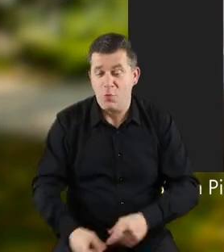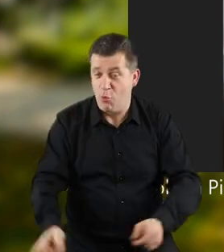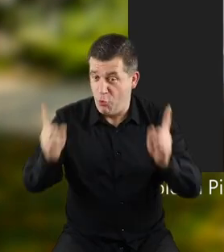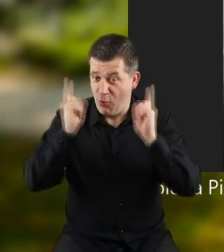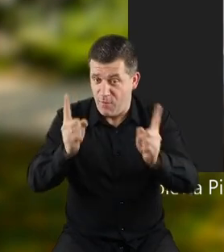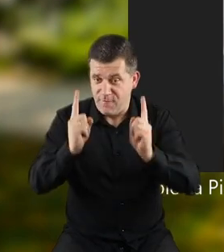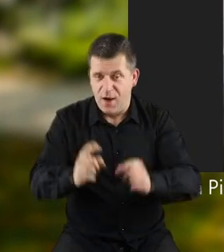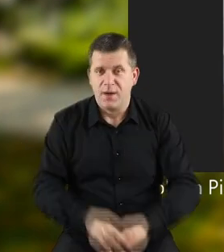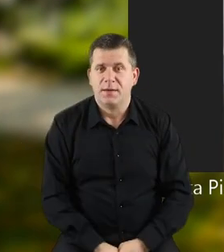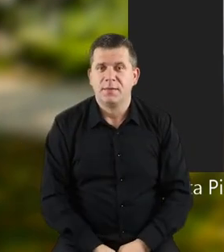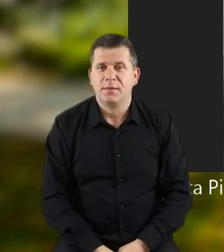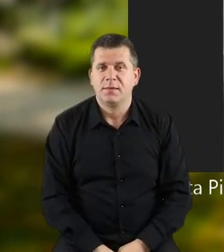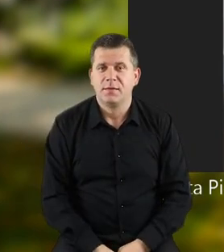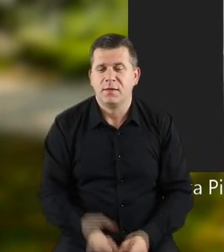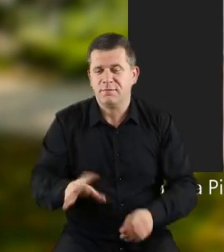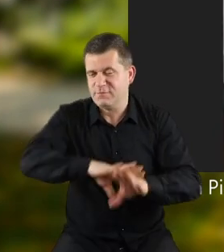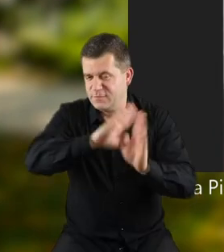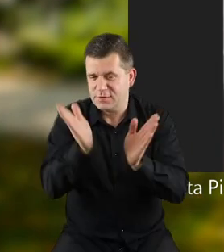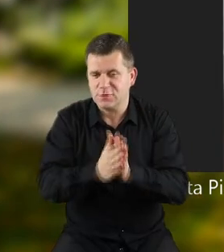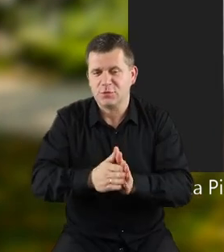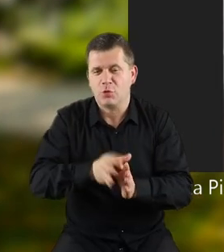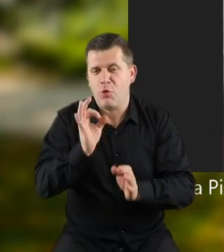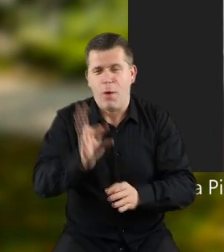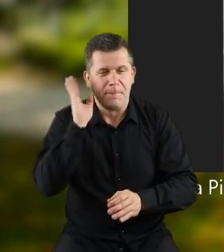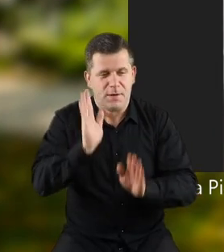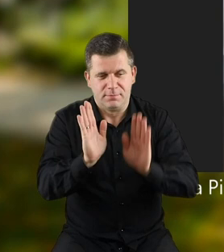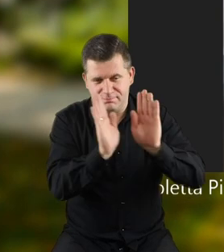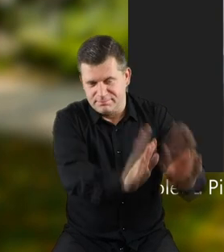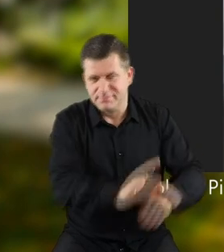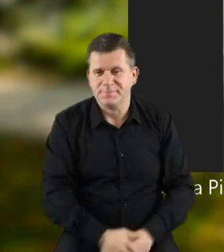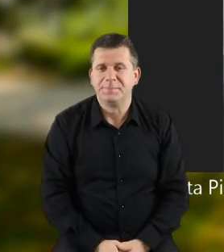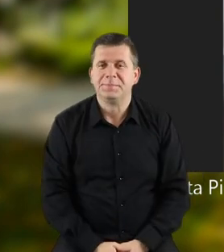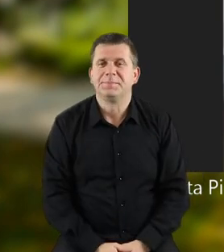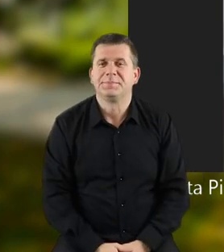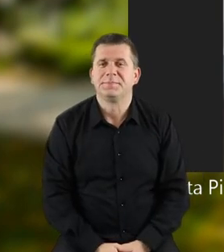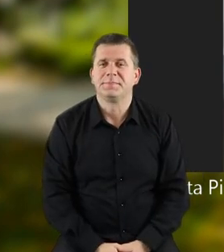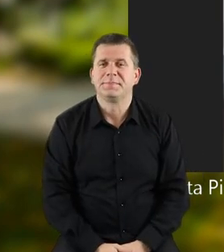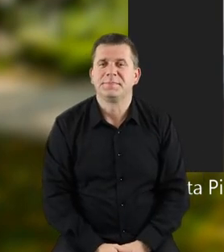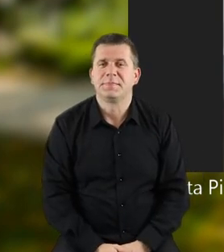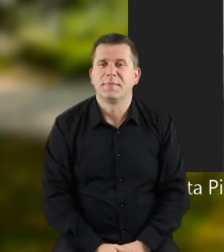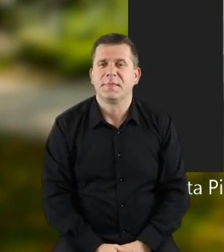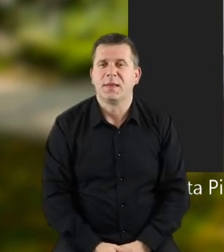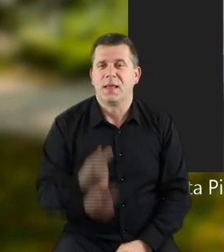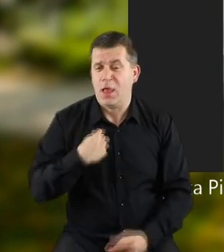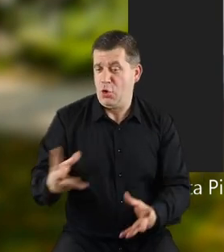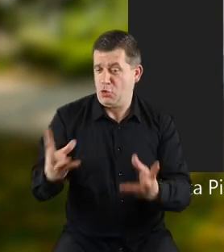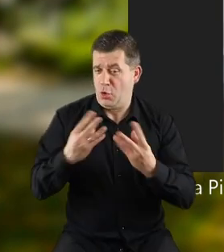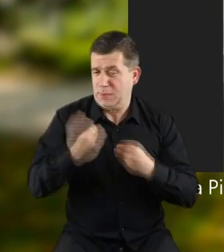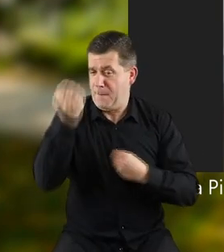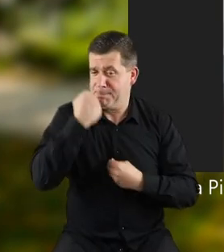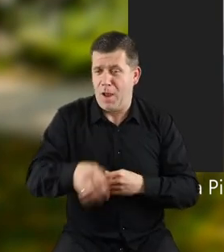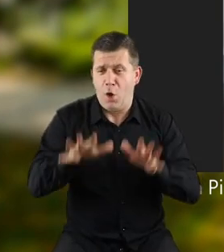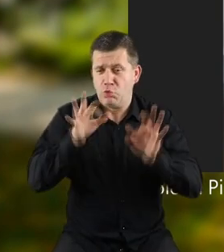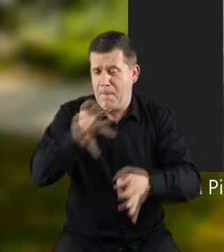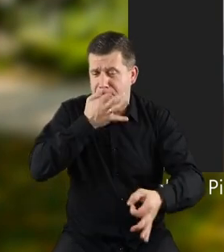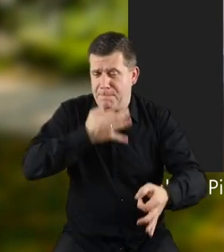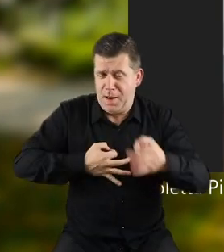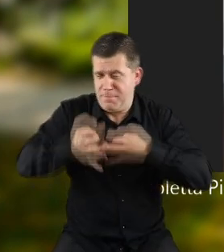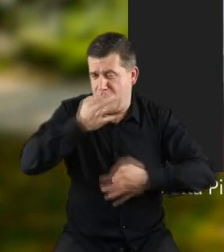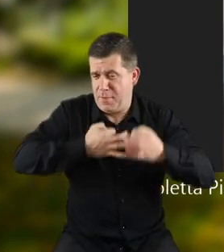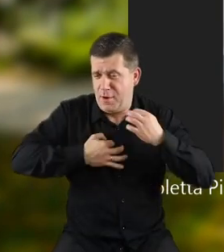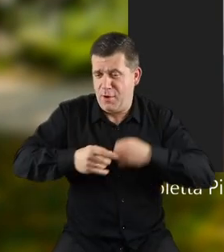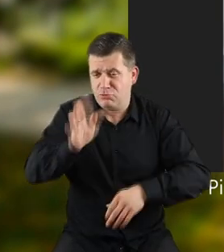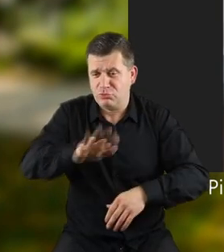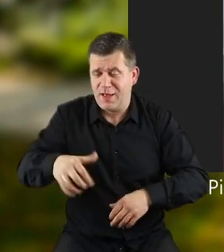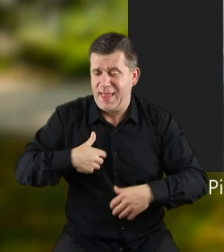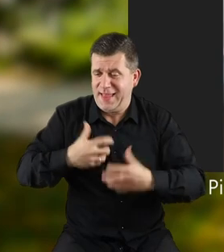Uwaga, moi drodzy. Tyle o misiu. Więcej o misiu nie opowiem. Natomiast dostałam bardzo dużo pytań